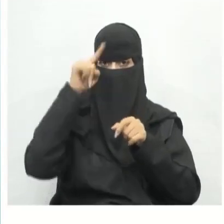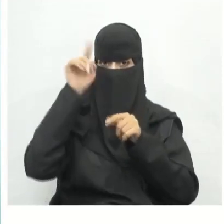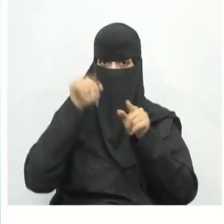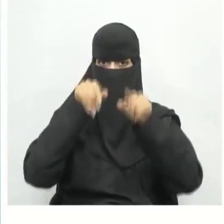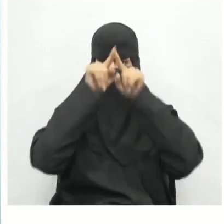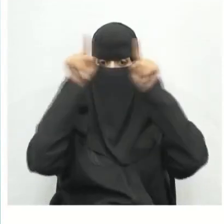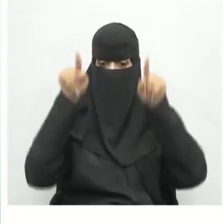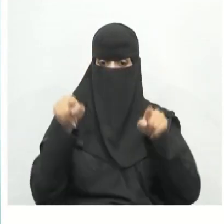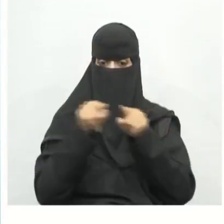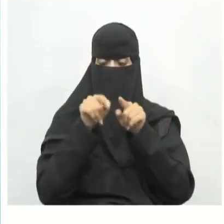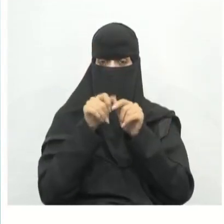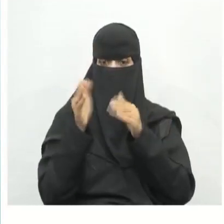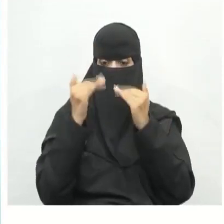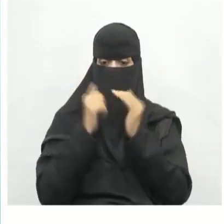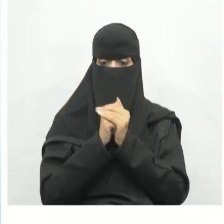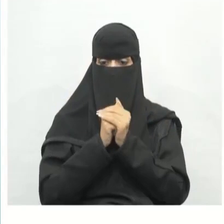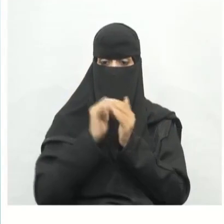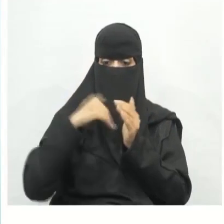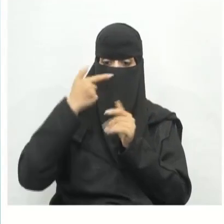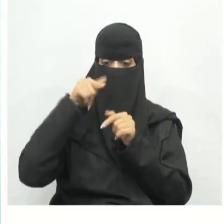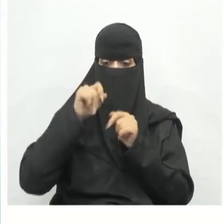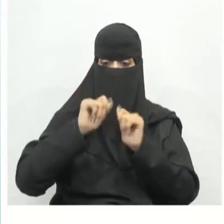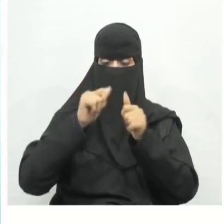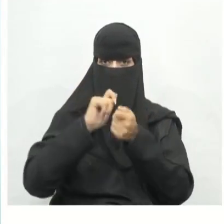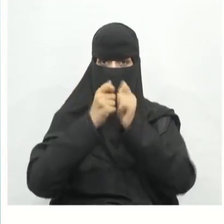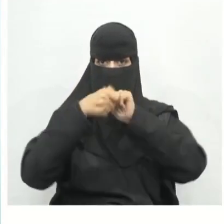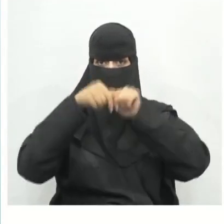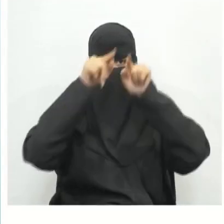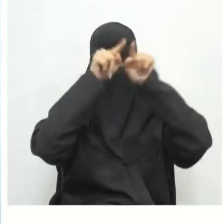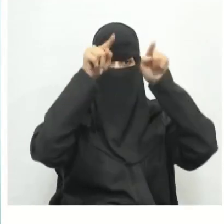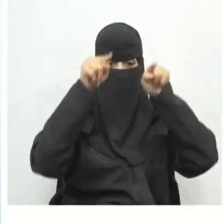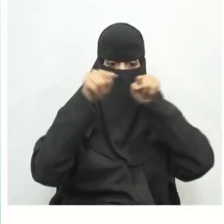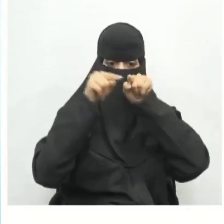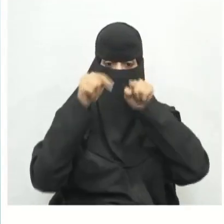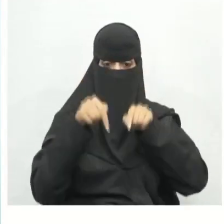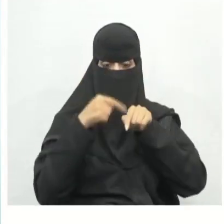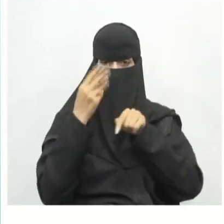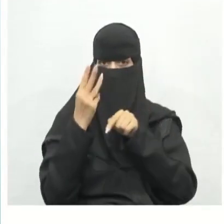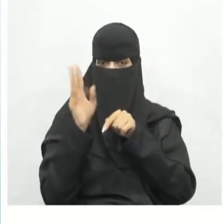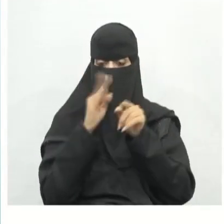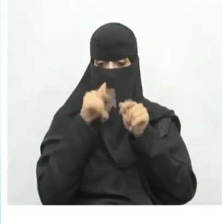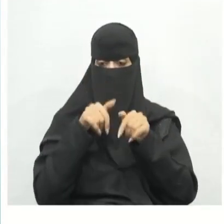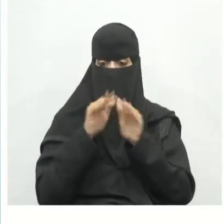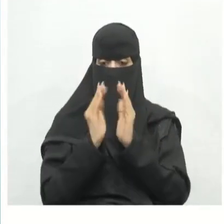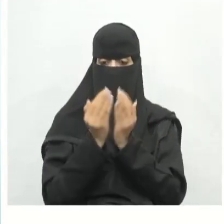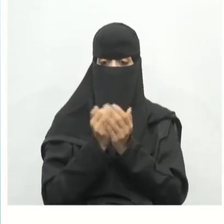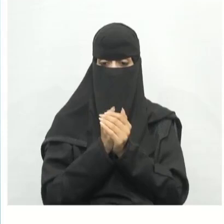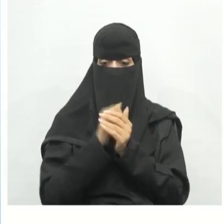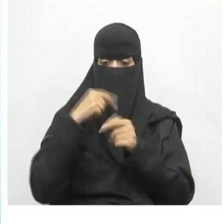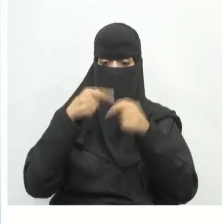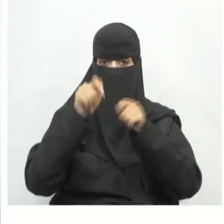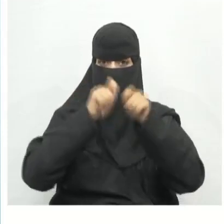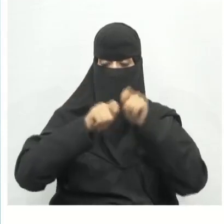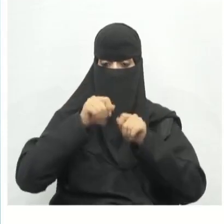المربع شكل ثلاثي الأبعاد بعد ذلك سوف نقوم بتحويله إلى شكل ثلاثي الأبعاد مثل المكاعد كما